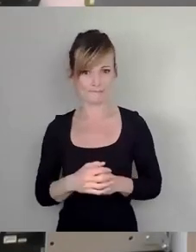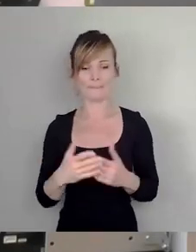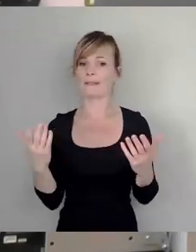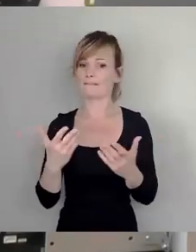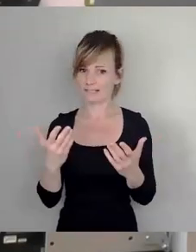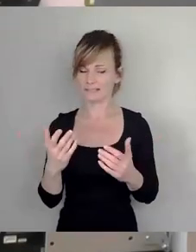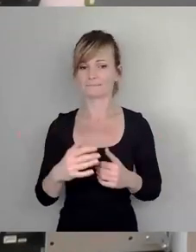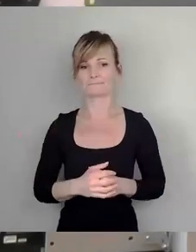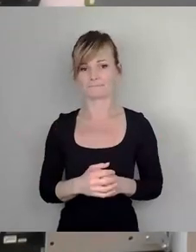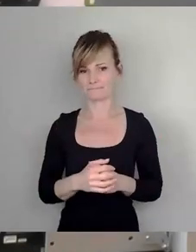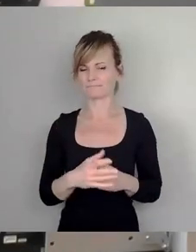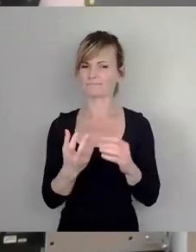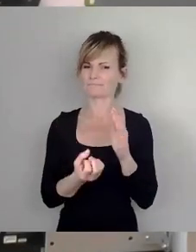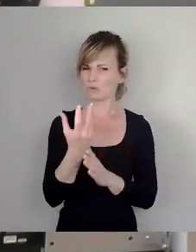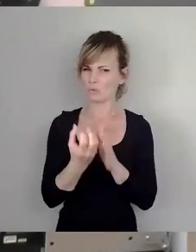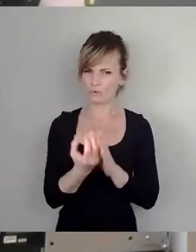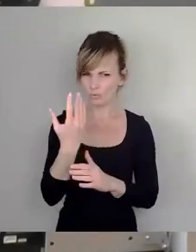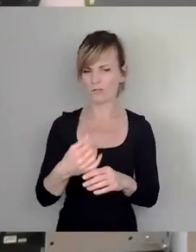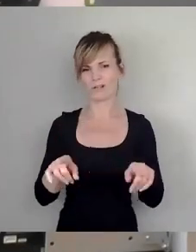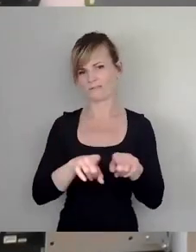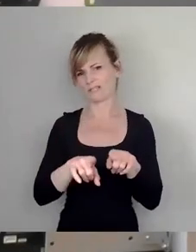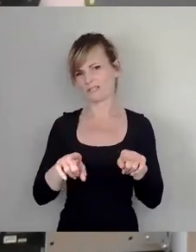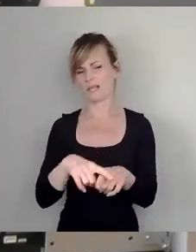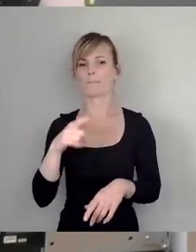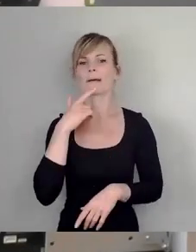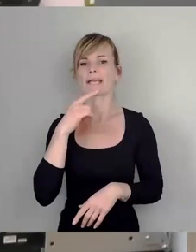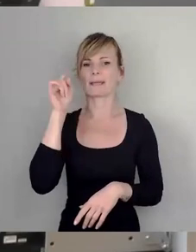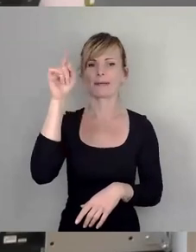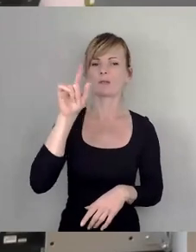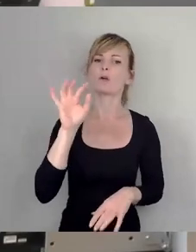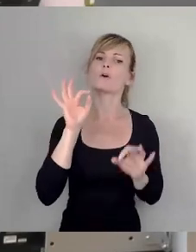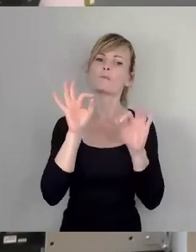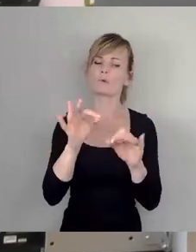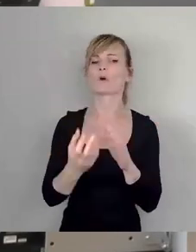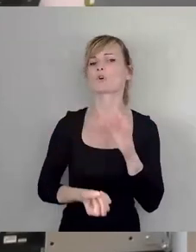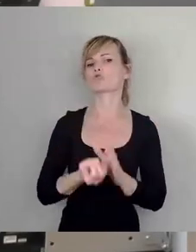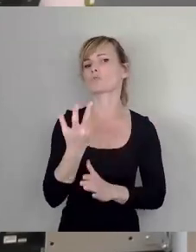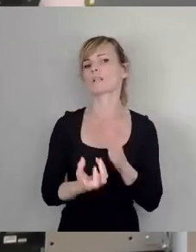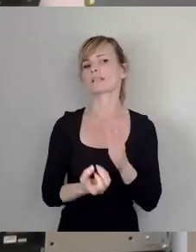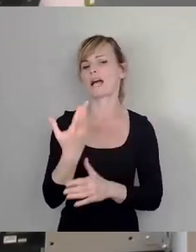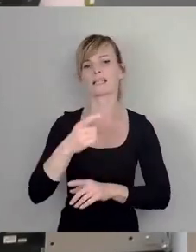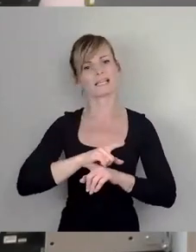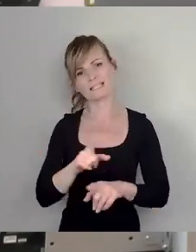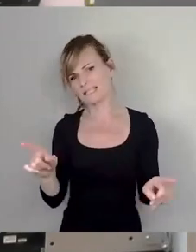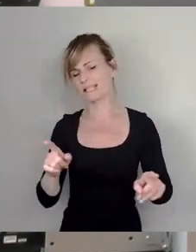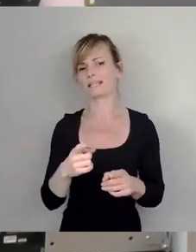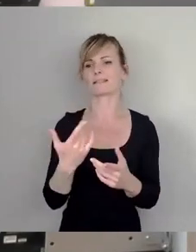Kultur wie in Bremen für spontane, nicht kommerzielle Freiluftpartys.